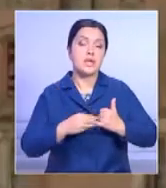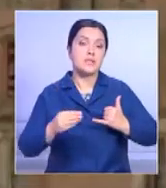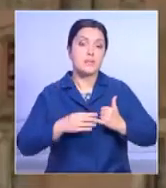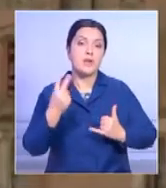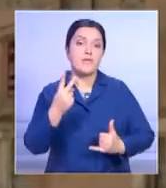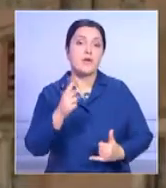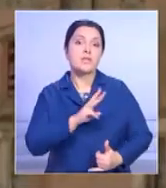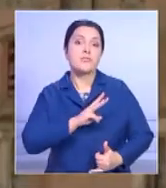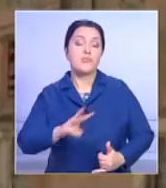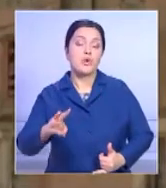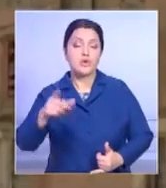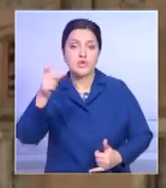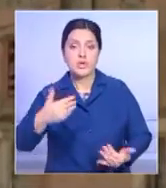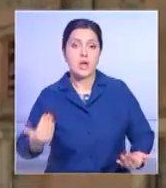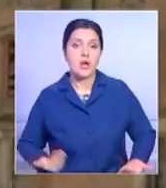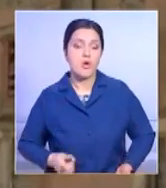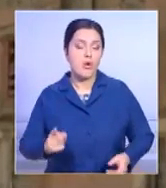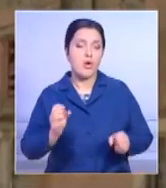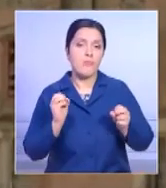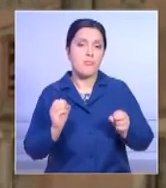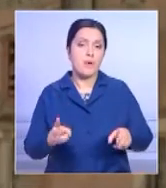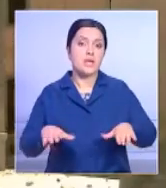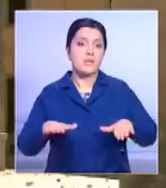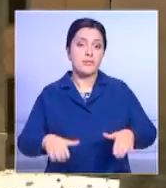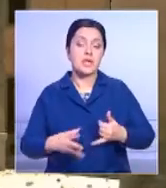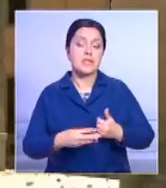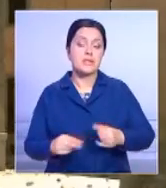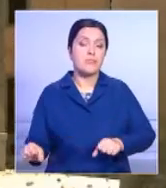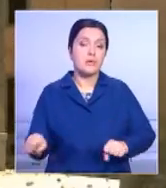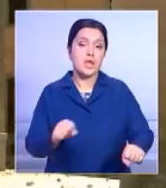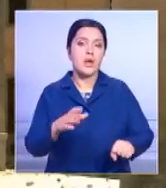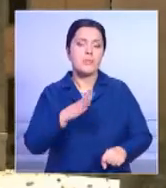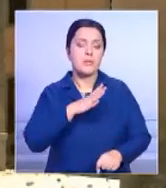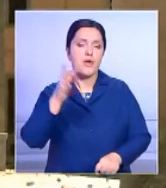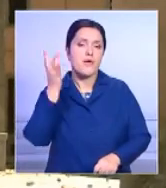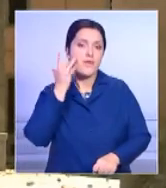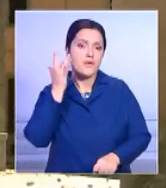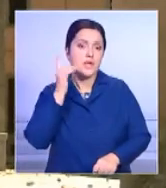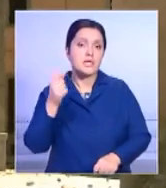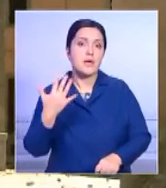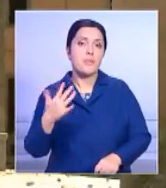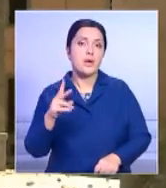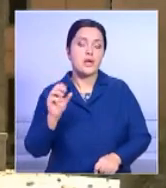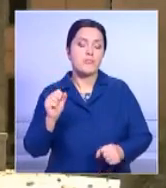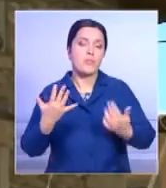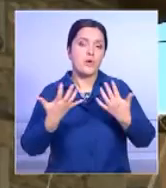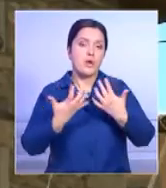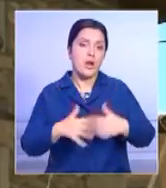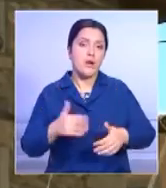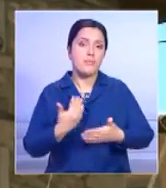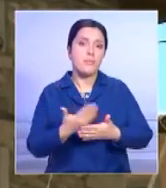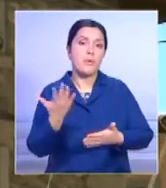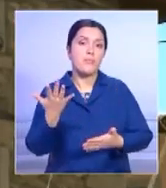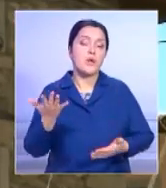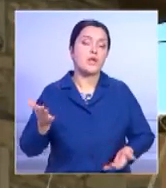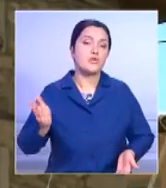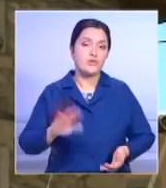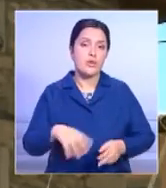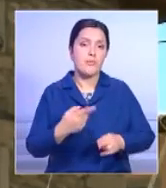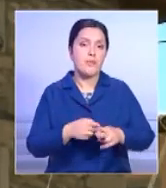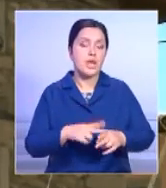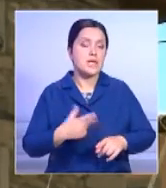человек живут в регионах сейсмоопасных. Землетрясения здесь были всегда. Лет за 50 можно насчитать около пяти, особенно